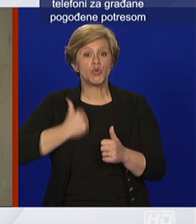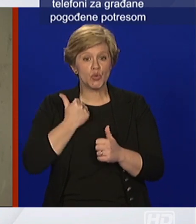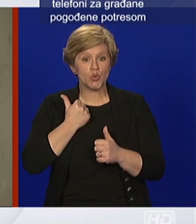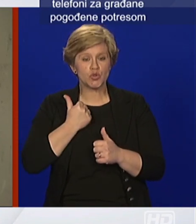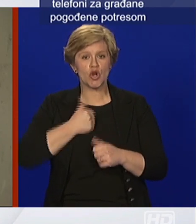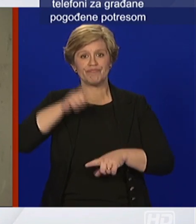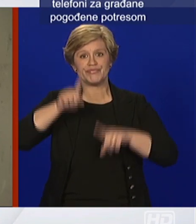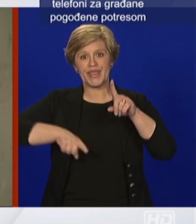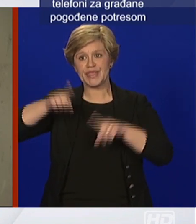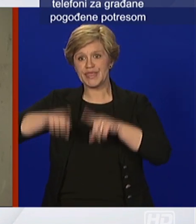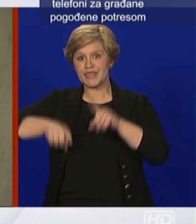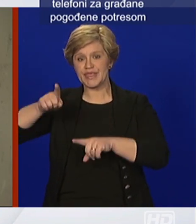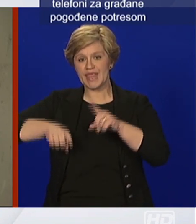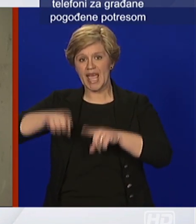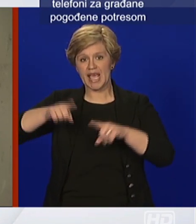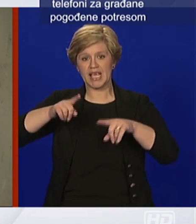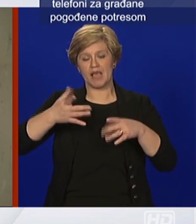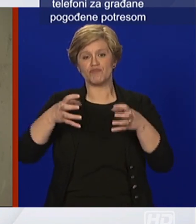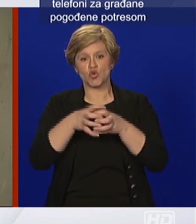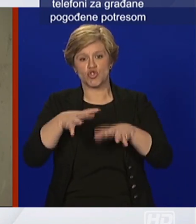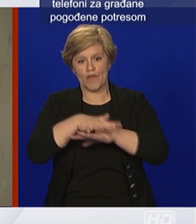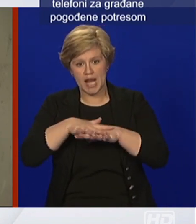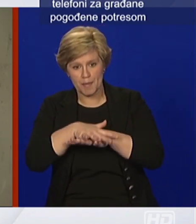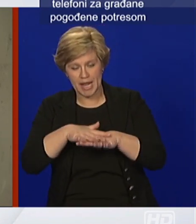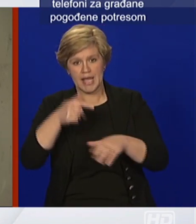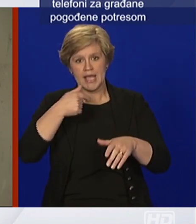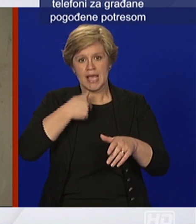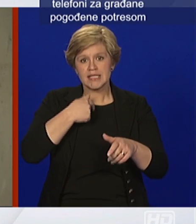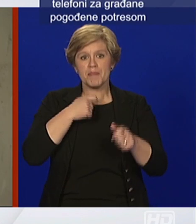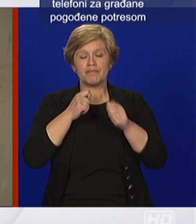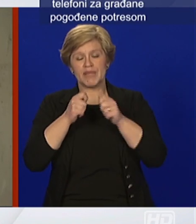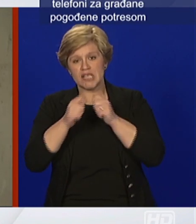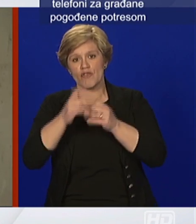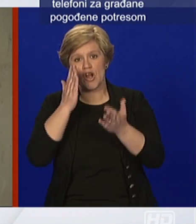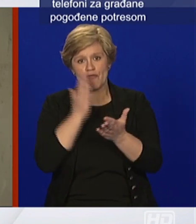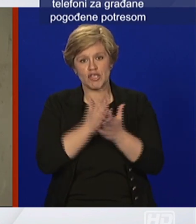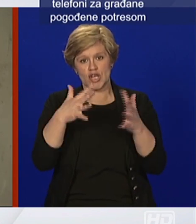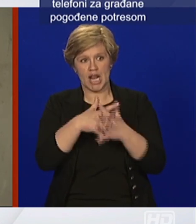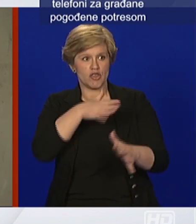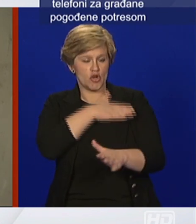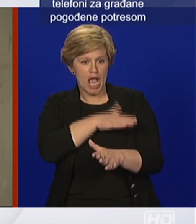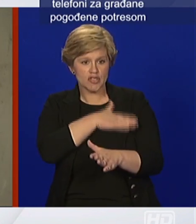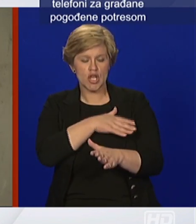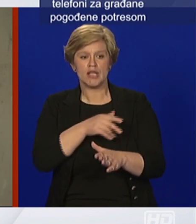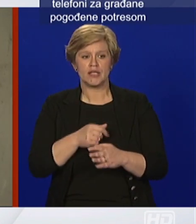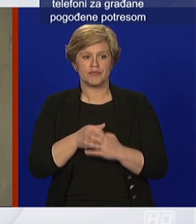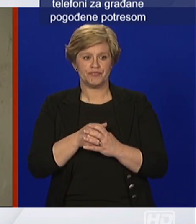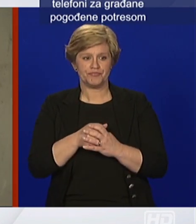portalima, ja sam razgovarao prije svega u Zagrebu, razgovarao sam sa gradonačelnikom, on kaže da to nije nikakva uputa